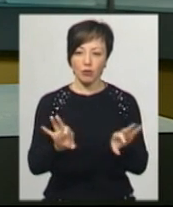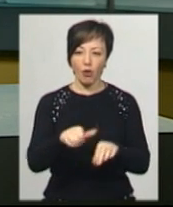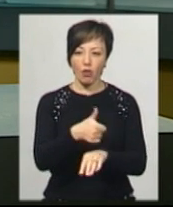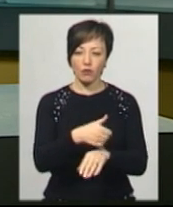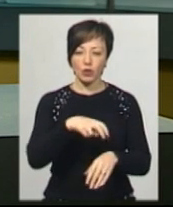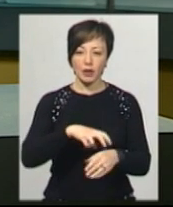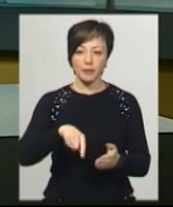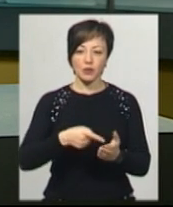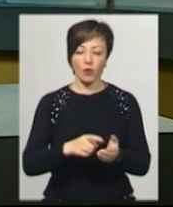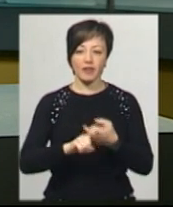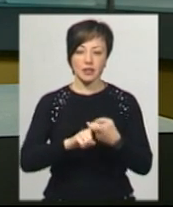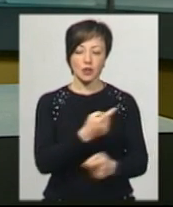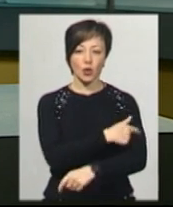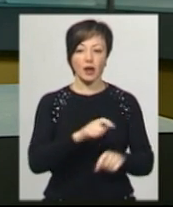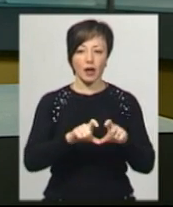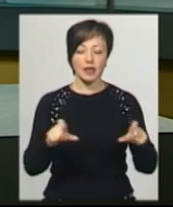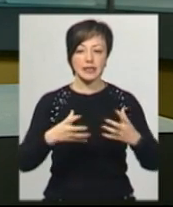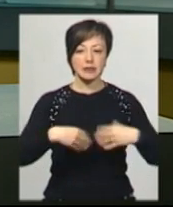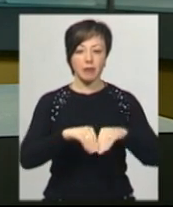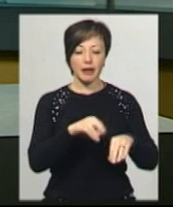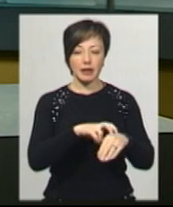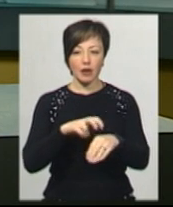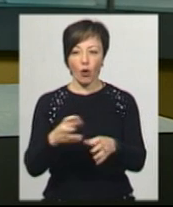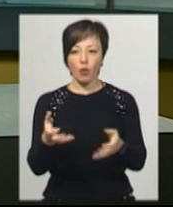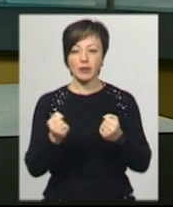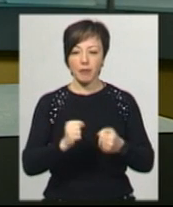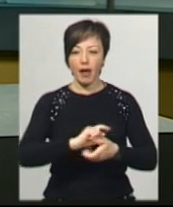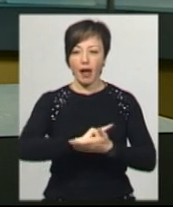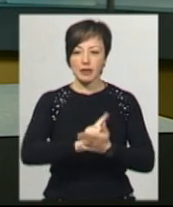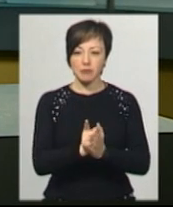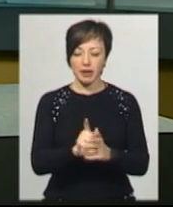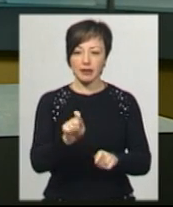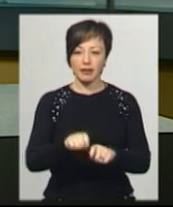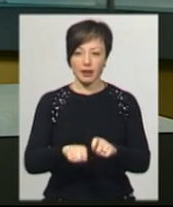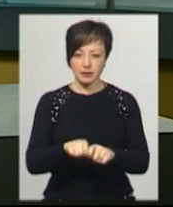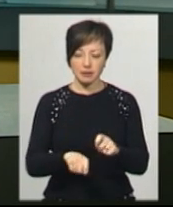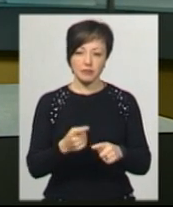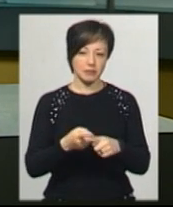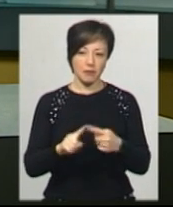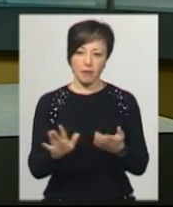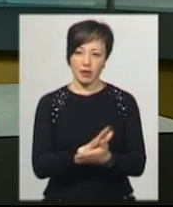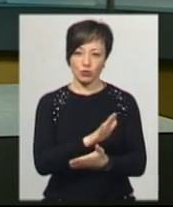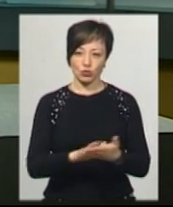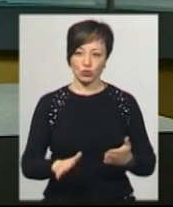лікарки міської інфекційної лікарні, сімейні лікарі отримали експрес-тести. Тестування безкоштовне.